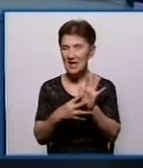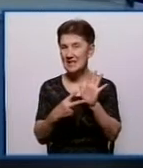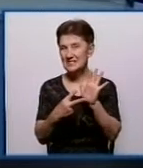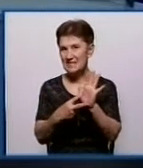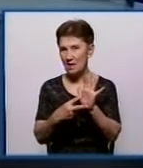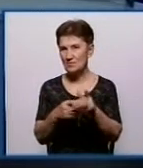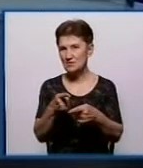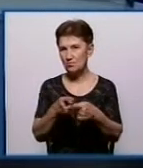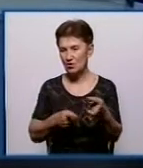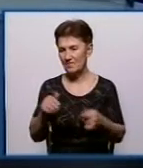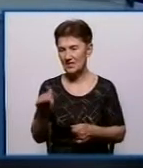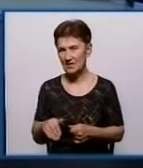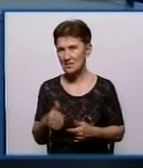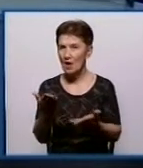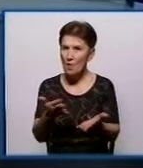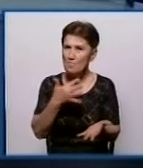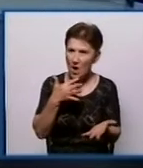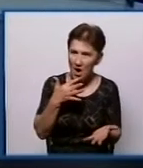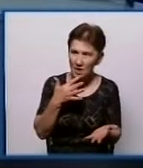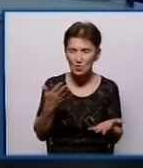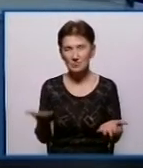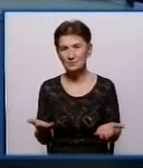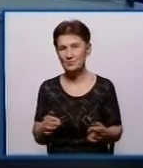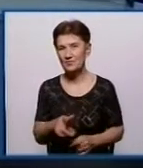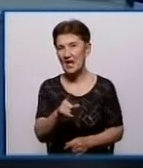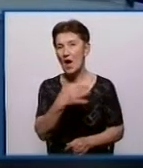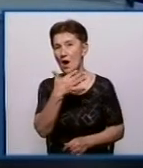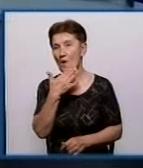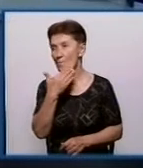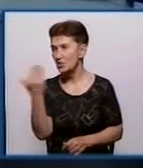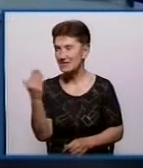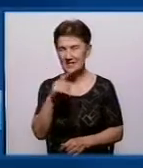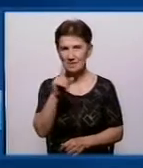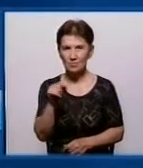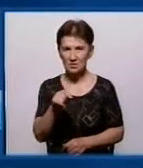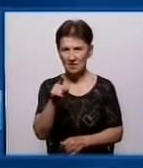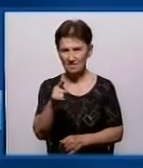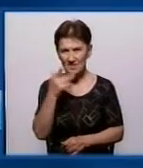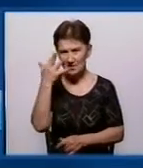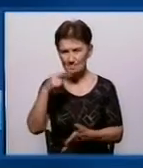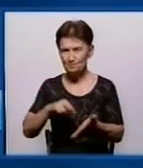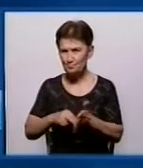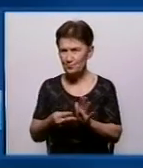тисяч гривень. Чи багато це – я не думаю. Останнє питання. Чи прогнозуєте ви зростання